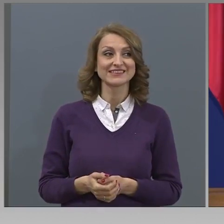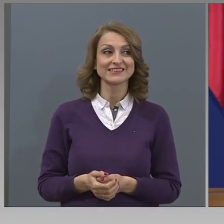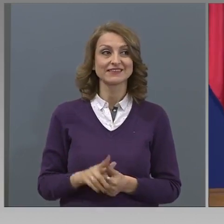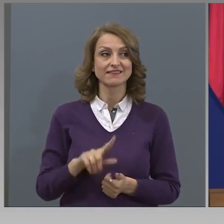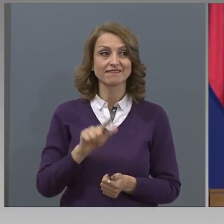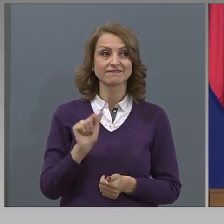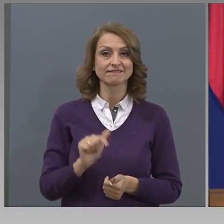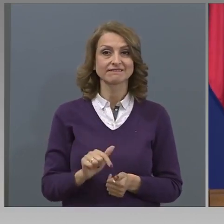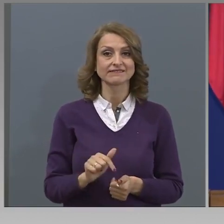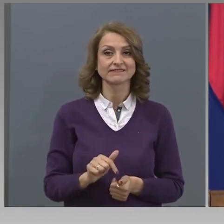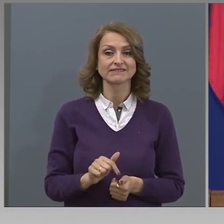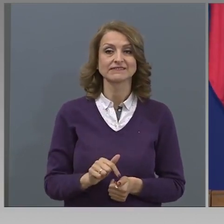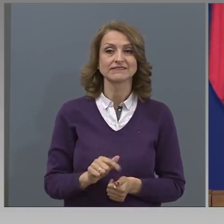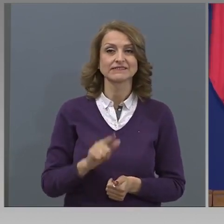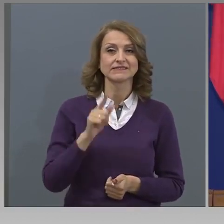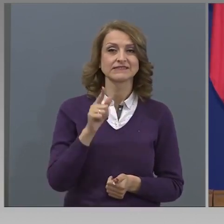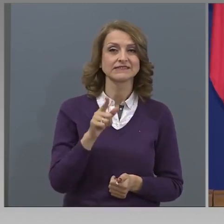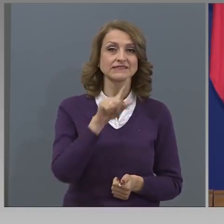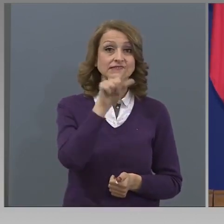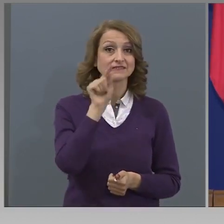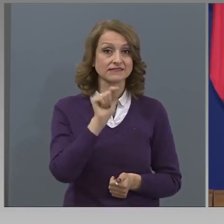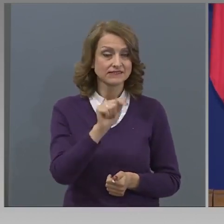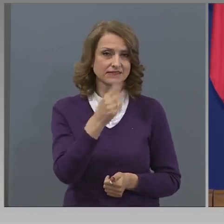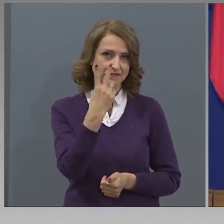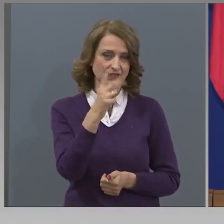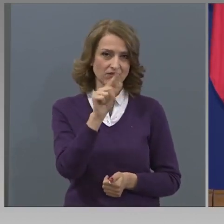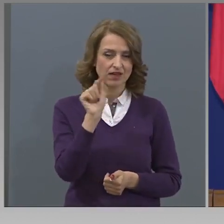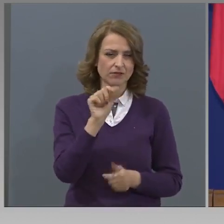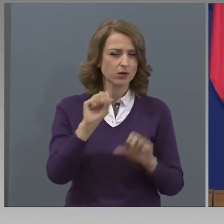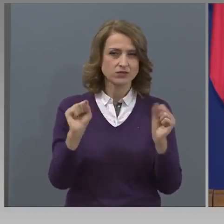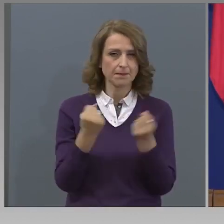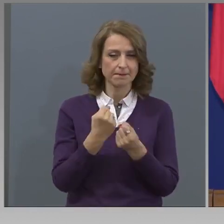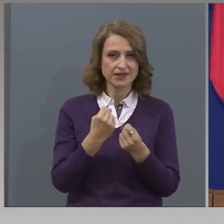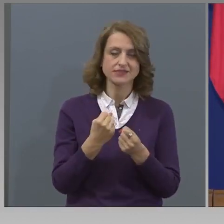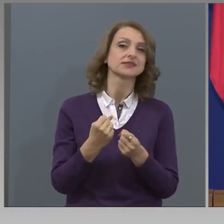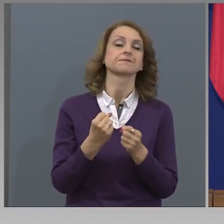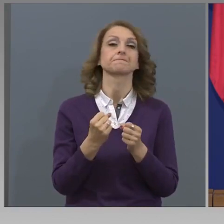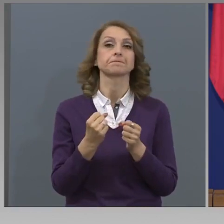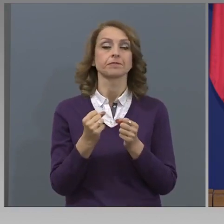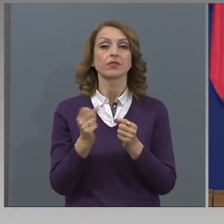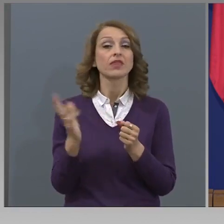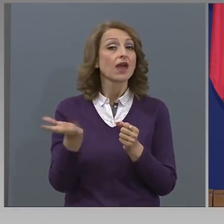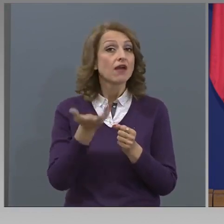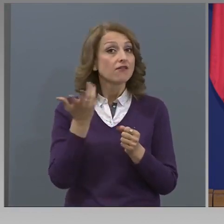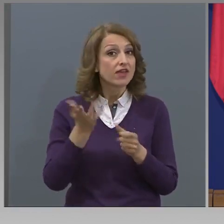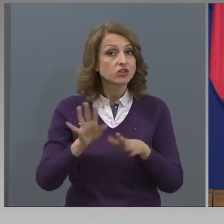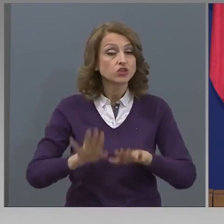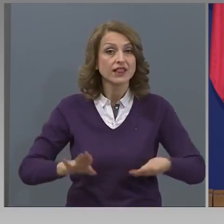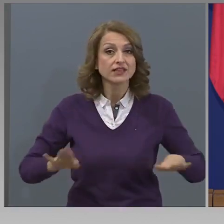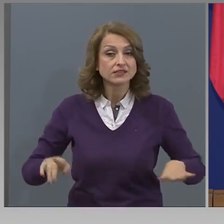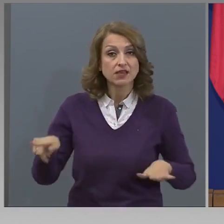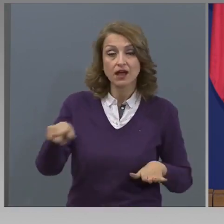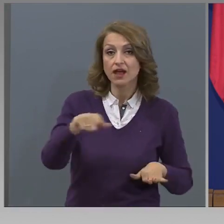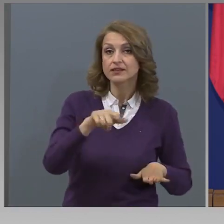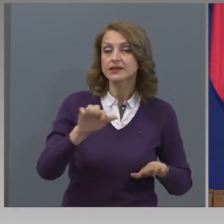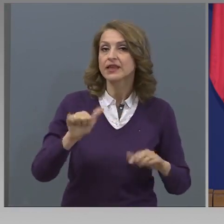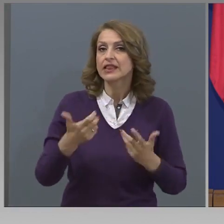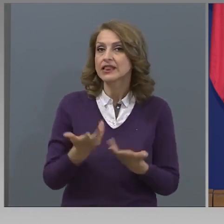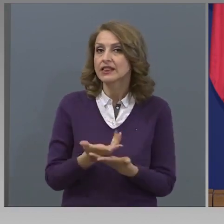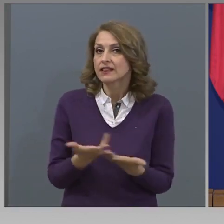Министър Вълчев БГНС. Два въпроса бързи. Вече децата, които нямаха